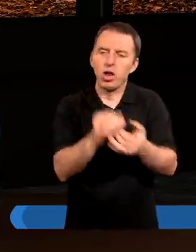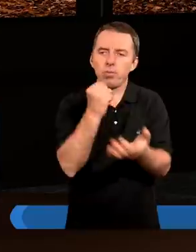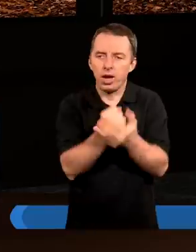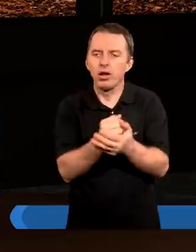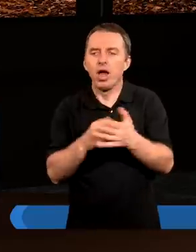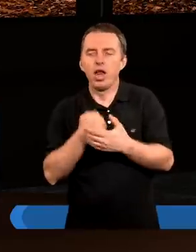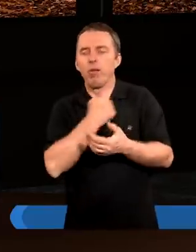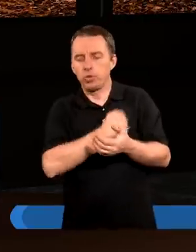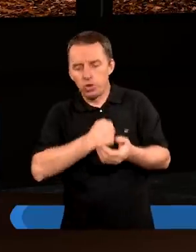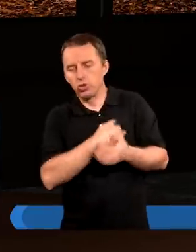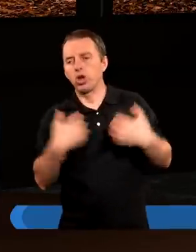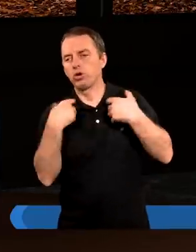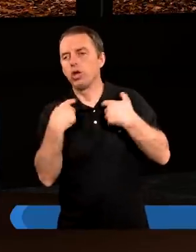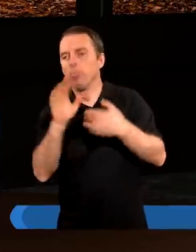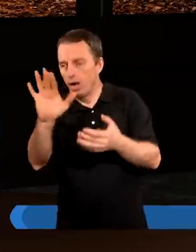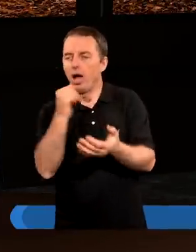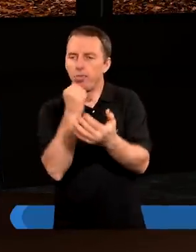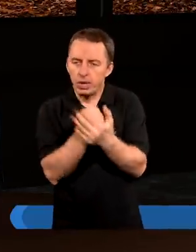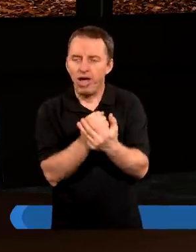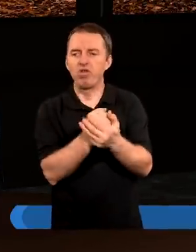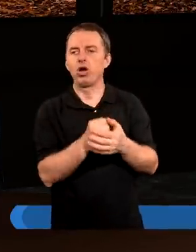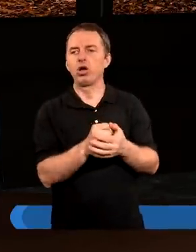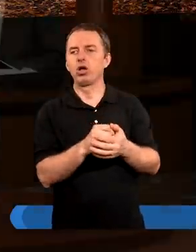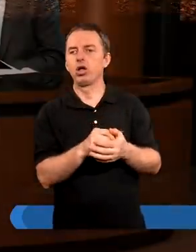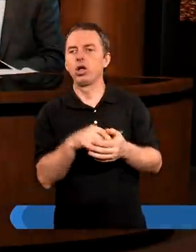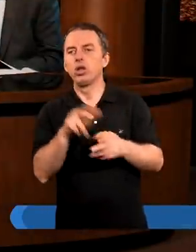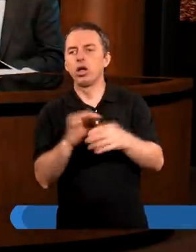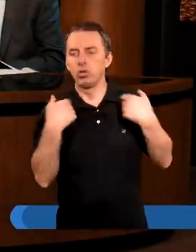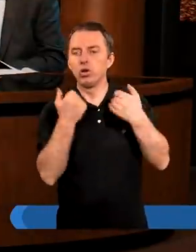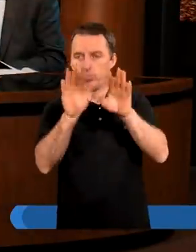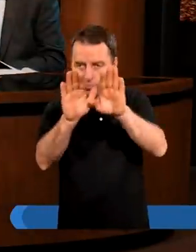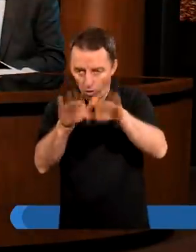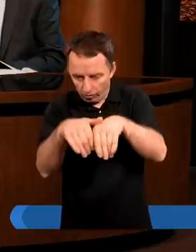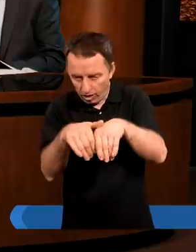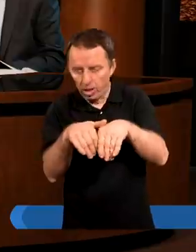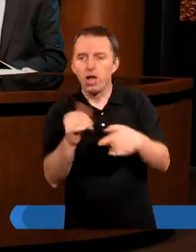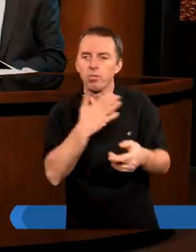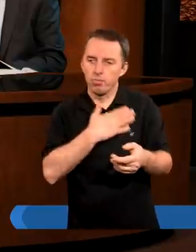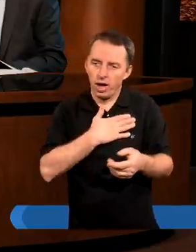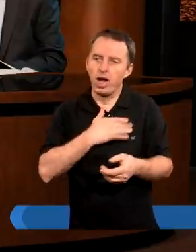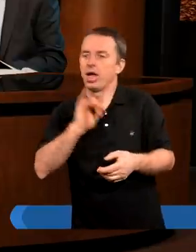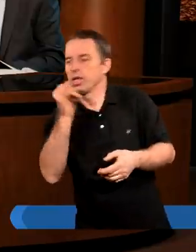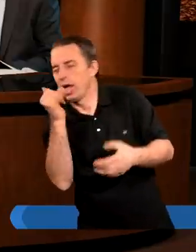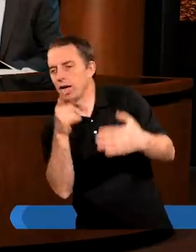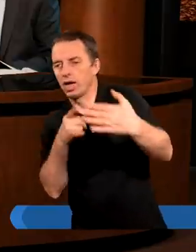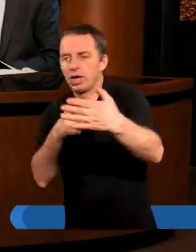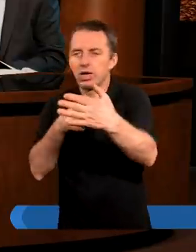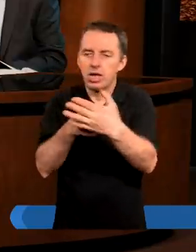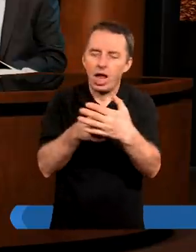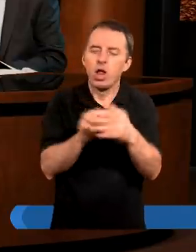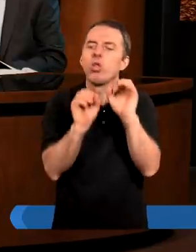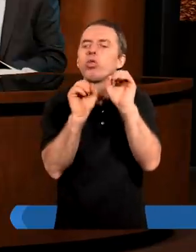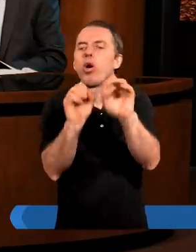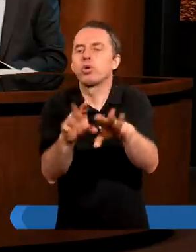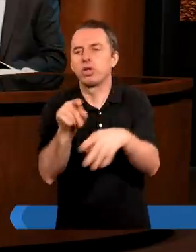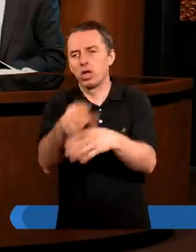uprzykrzyć życie, bo to ma prawo, bo to jest jego dominacja. Bóg na to dozwala? Czy Bóg ma jakiś cel dopuszczając